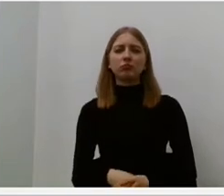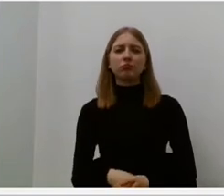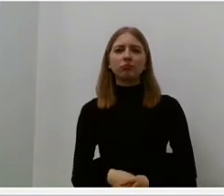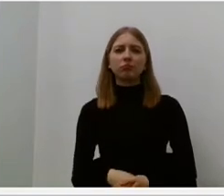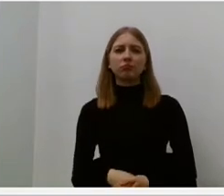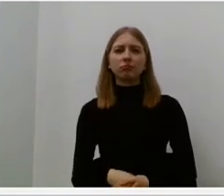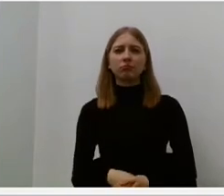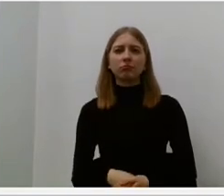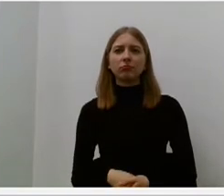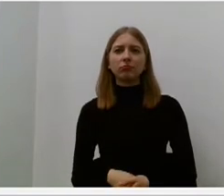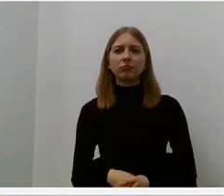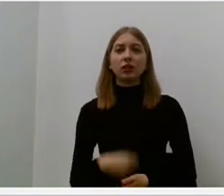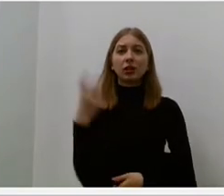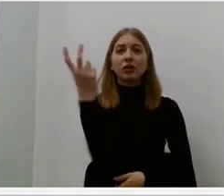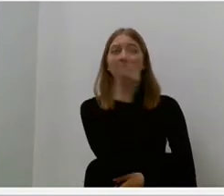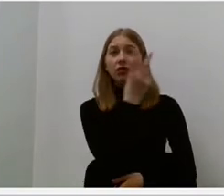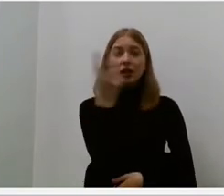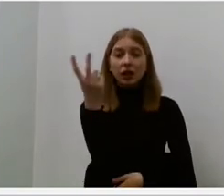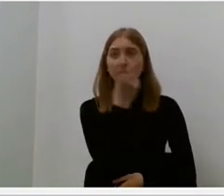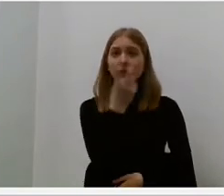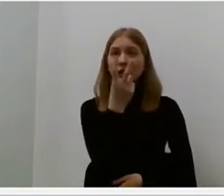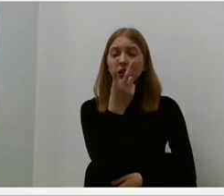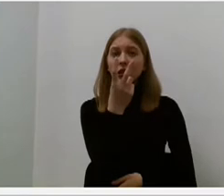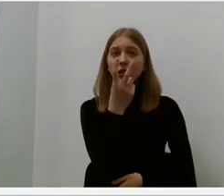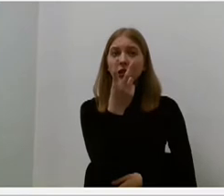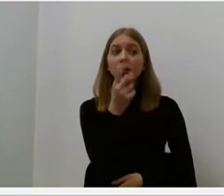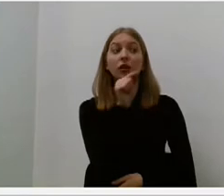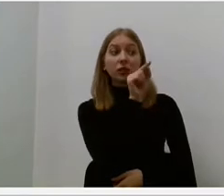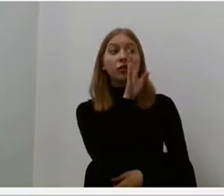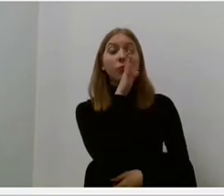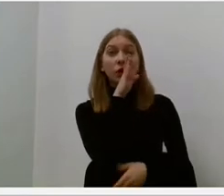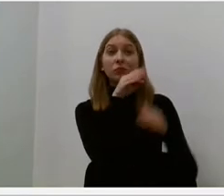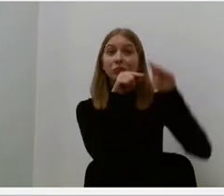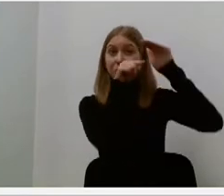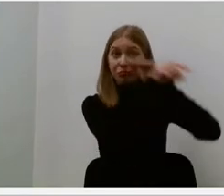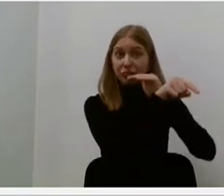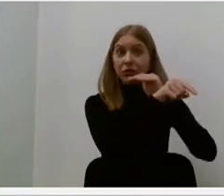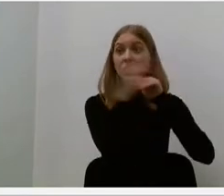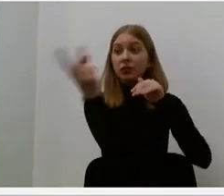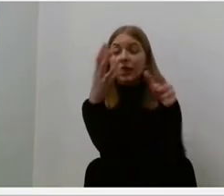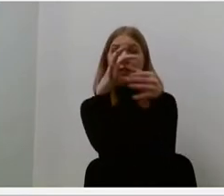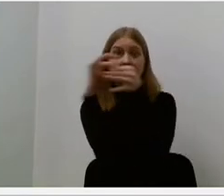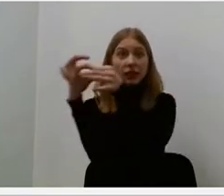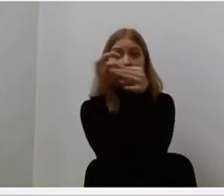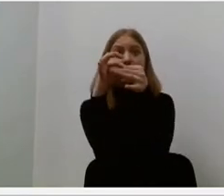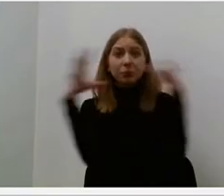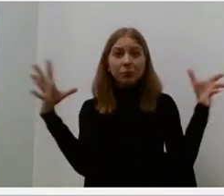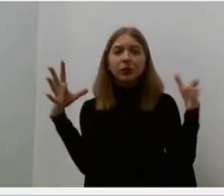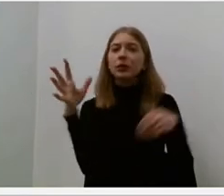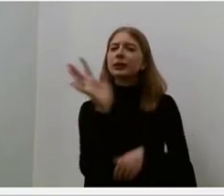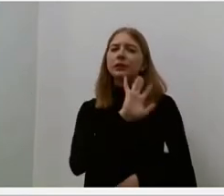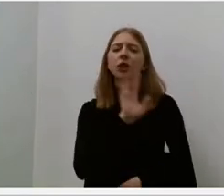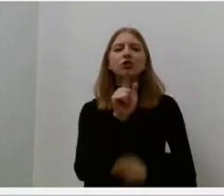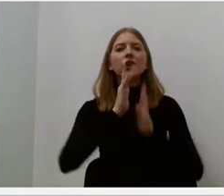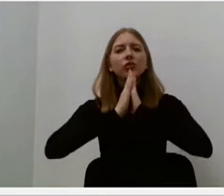ryšys nenutrūko dėl išorinio aplinkybių, nes tai yra šventasis ryšys. Ką aš vadinu šventuoju ryšių, tai